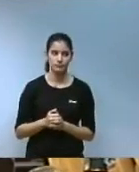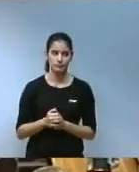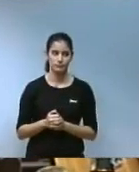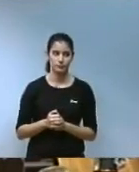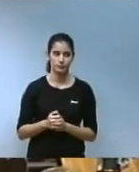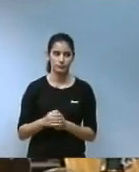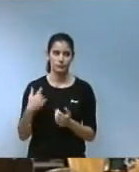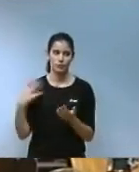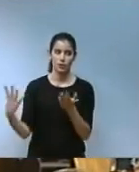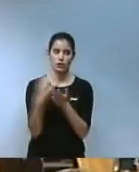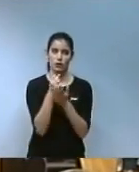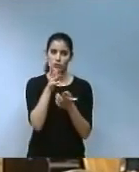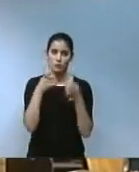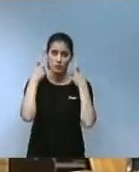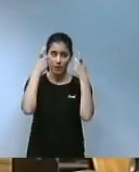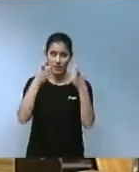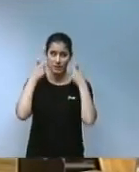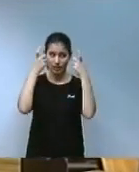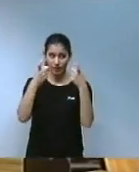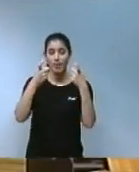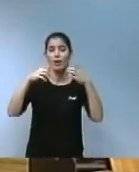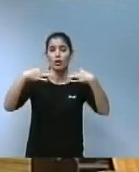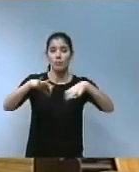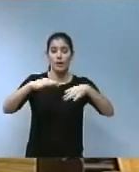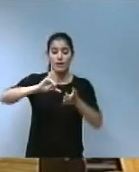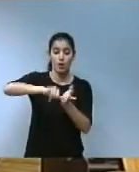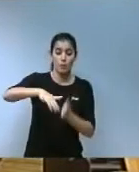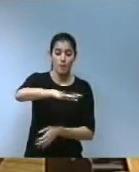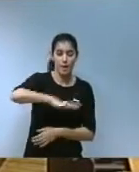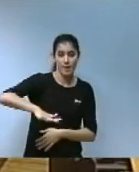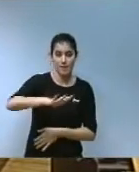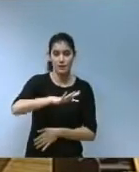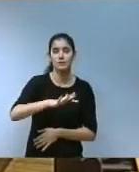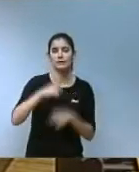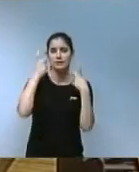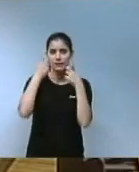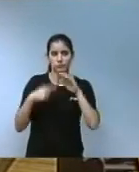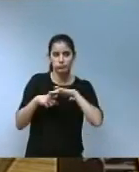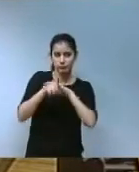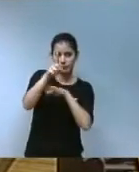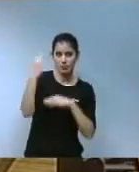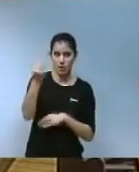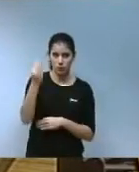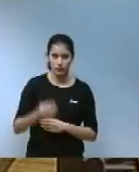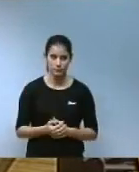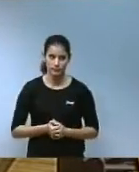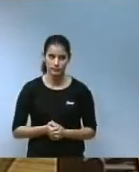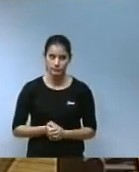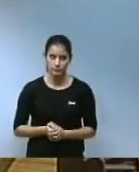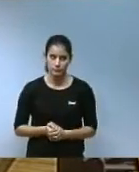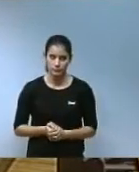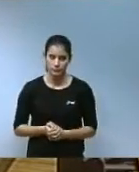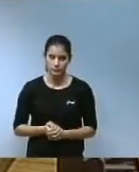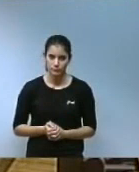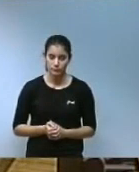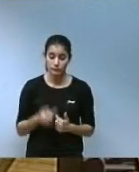la normalitat i que la economia dels pobles de la Vega Baja es resienta el menys possible. El